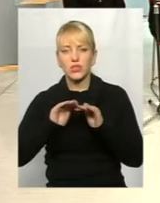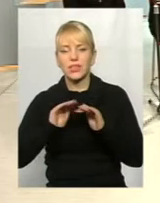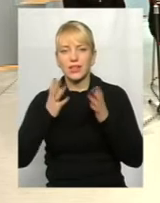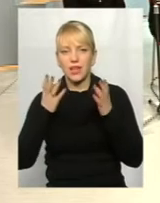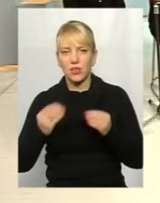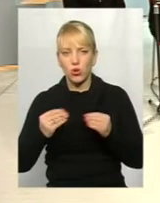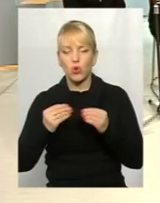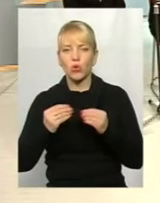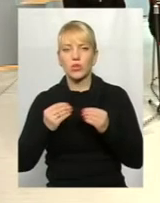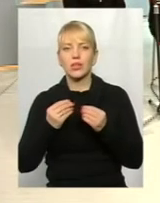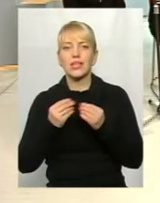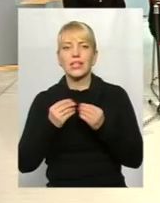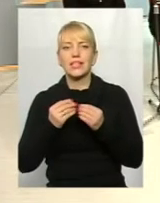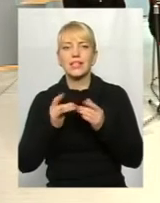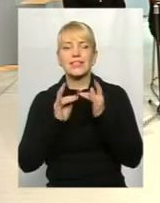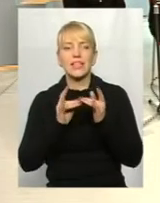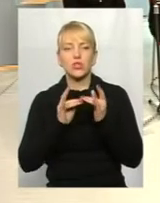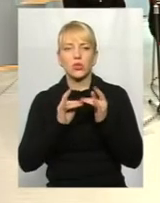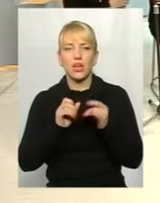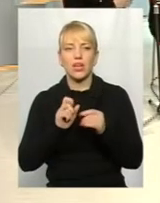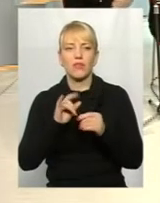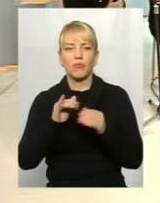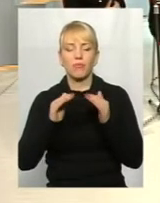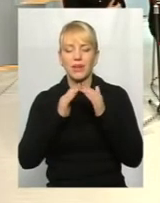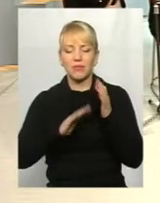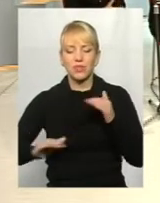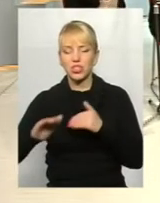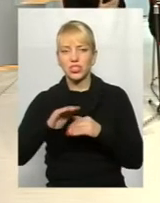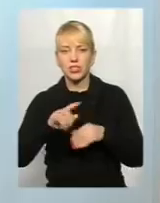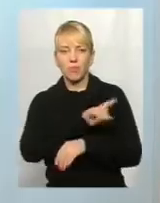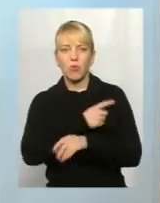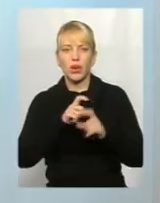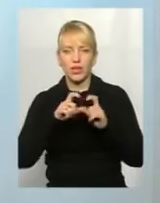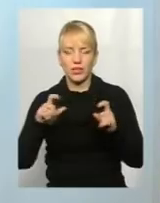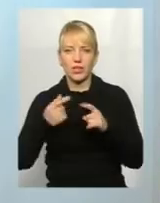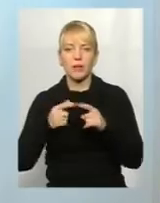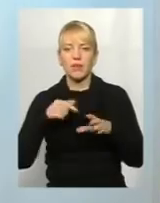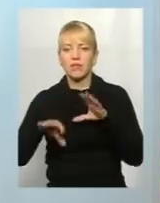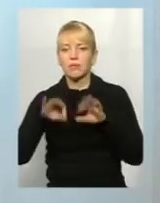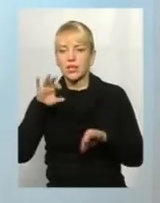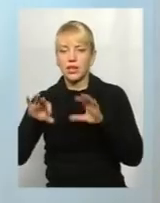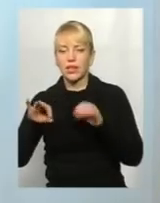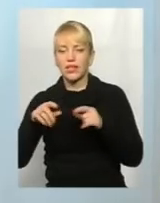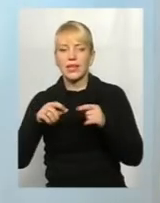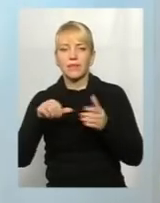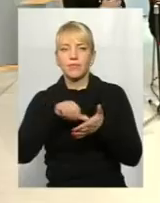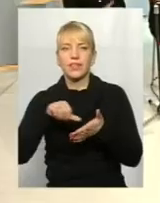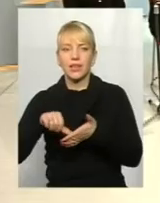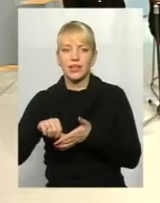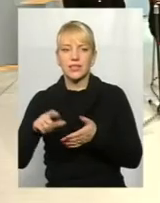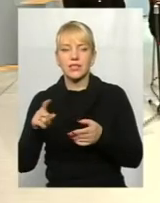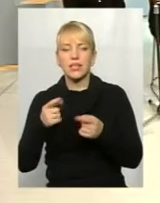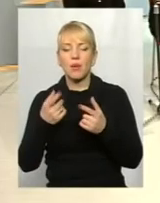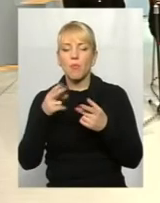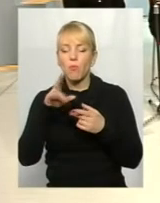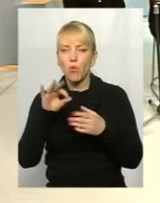поліклініки. І ми підбирали дільниці, які мають там надавати, лікарі, яких мають там надавати допомогу, якраз по